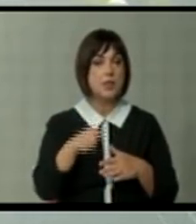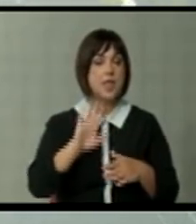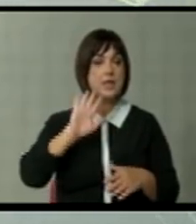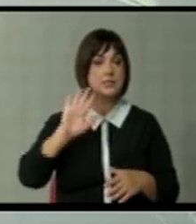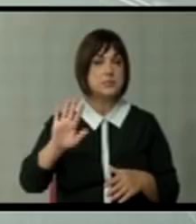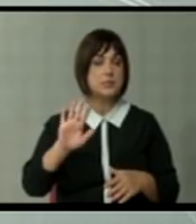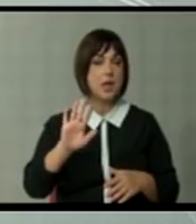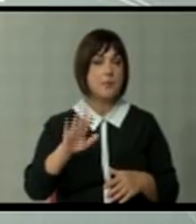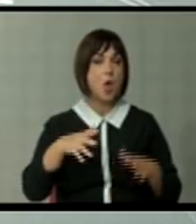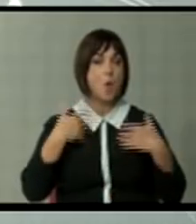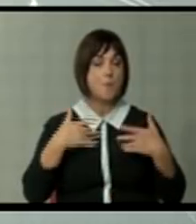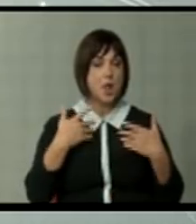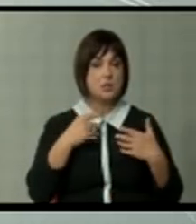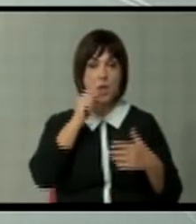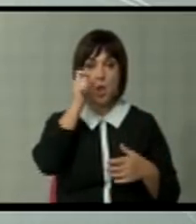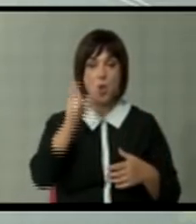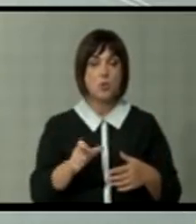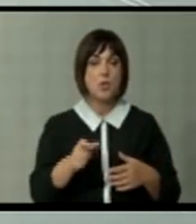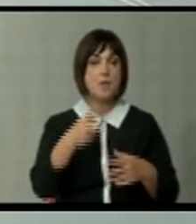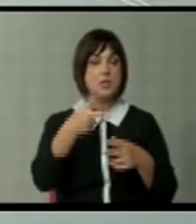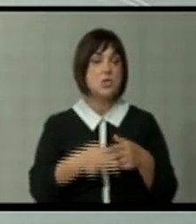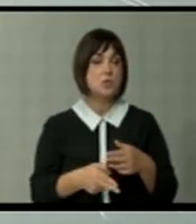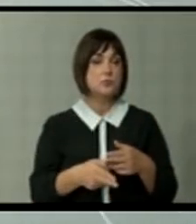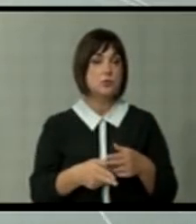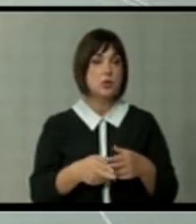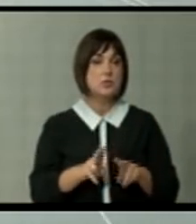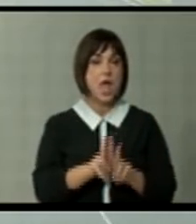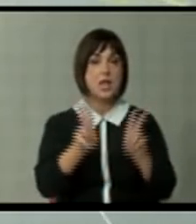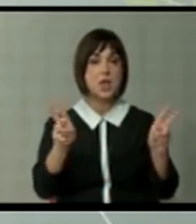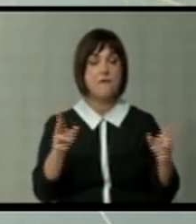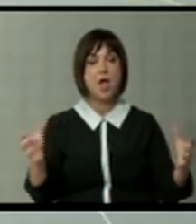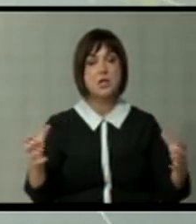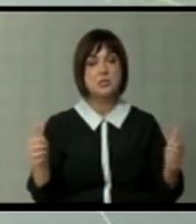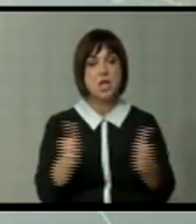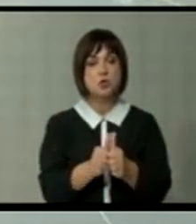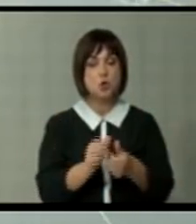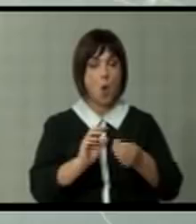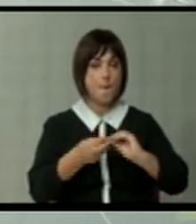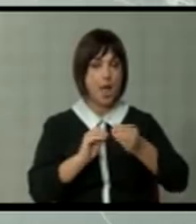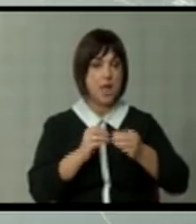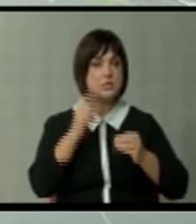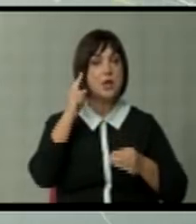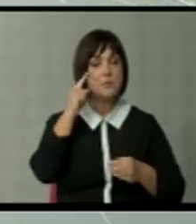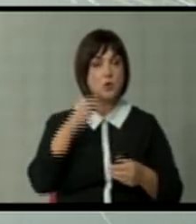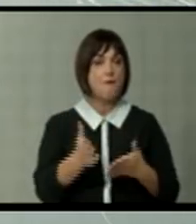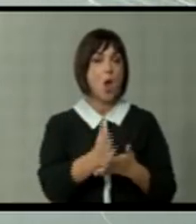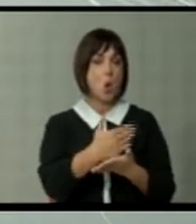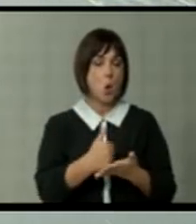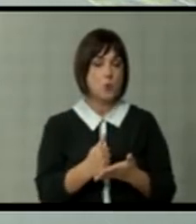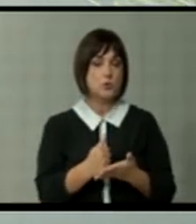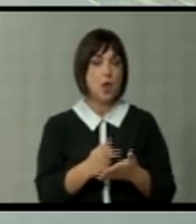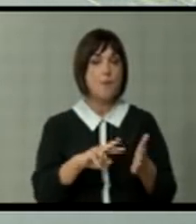Запад од младите луѓе би се спречиле со развојот на заедничкиот пазар. И мислам дека тоа е корисно.